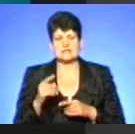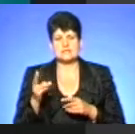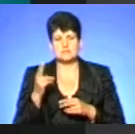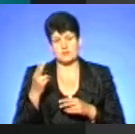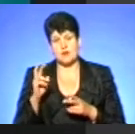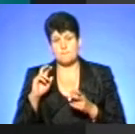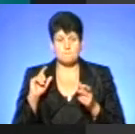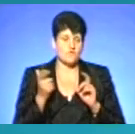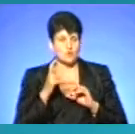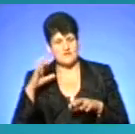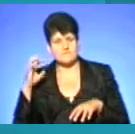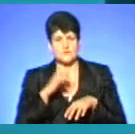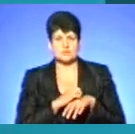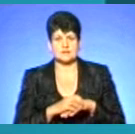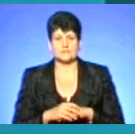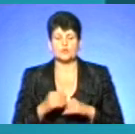демедичну допомогу? Дивимось.